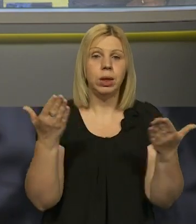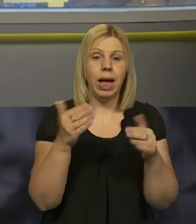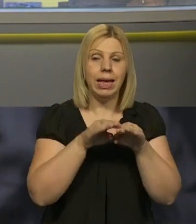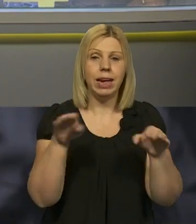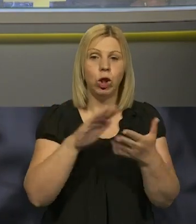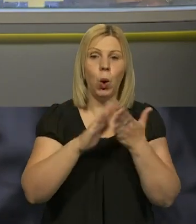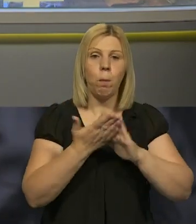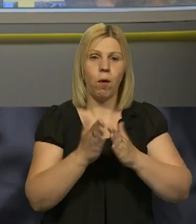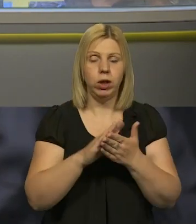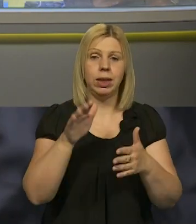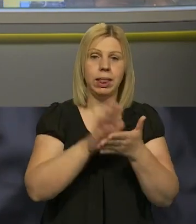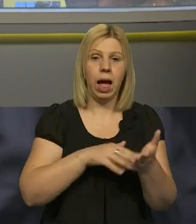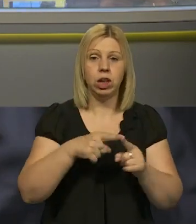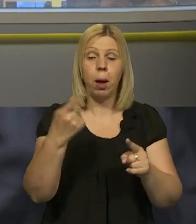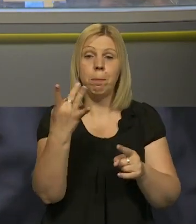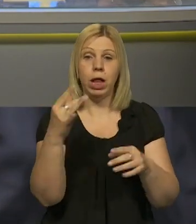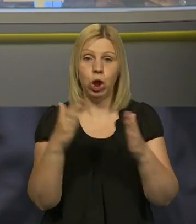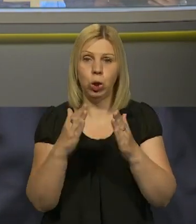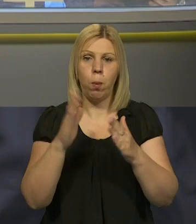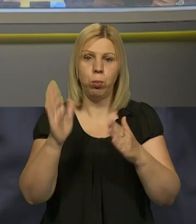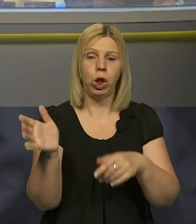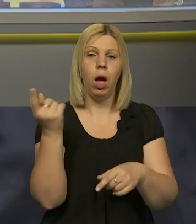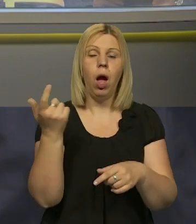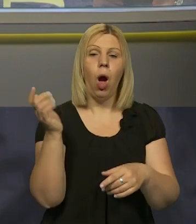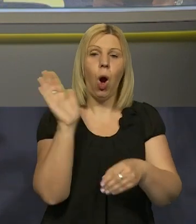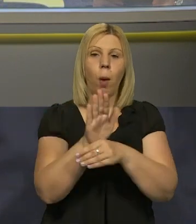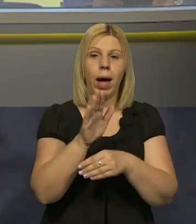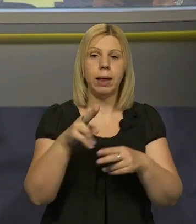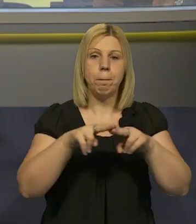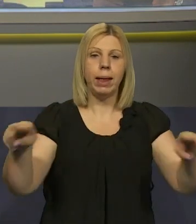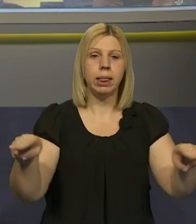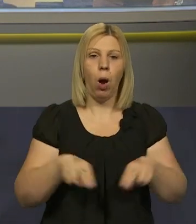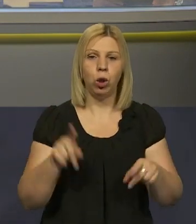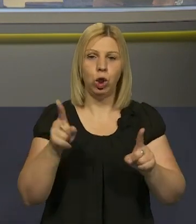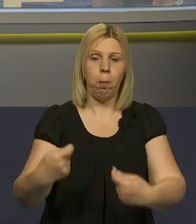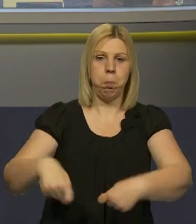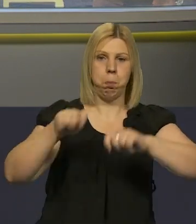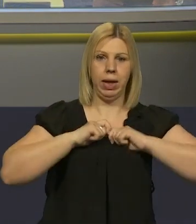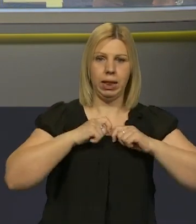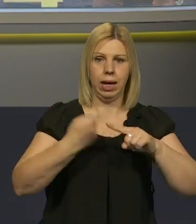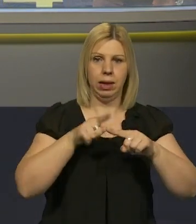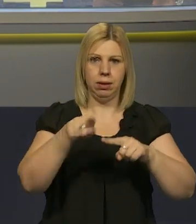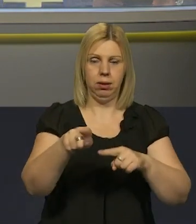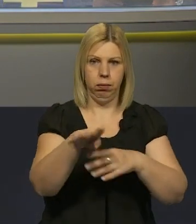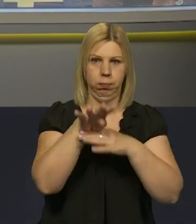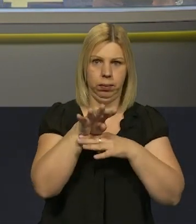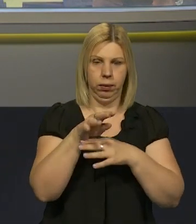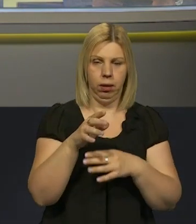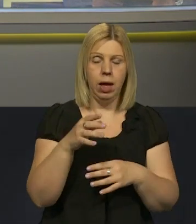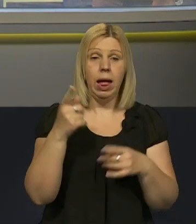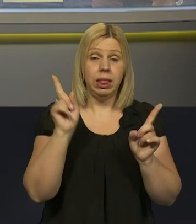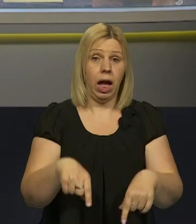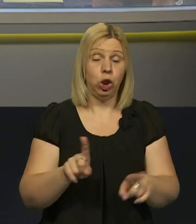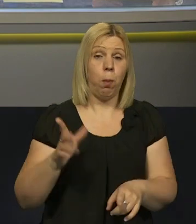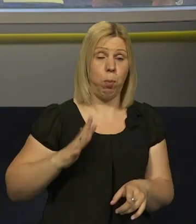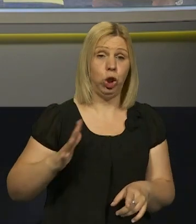рівень домовленості. Далі від Білого дома буде тільки команда Пентагону, щоб передати ці оперативно-тактичні ракети. Так